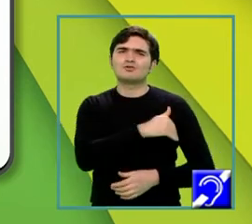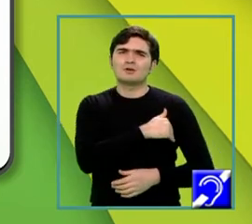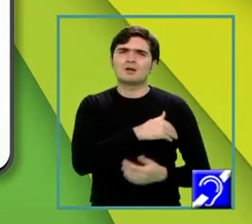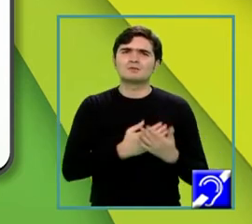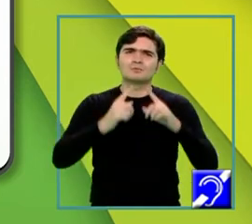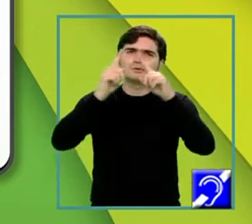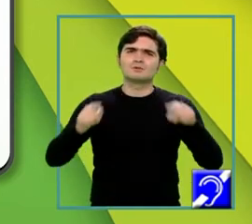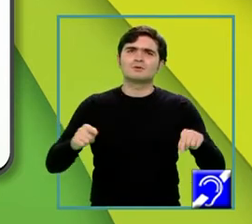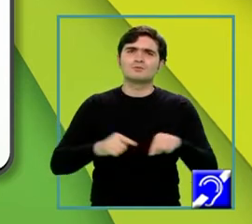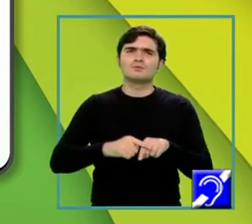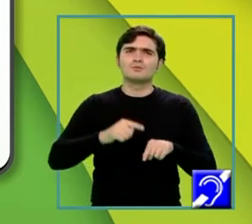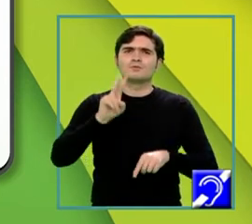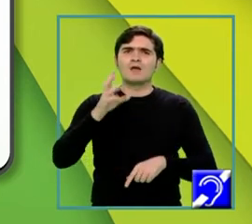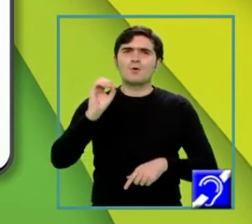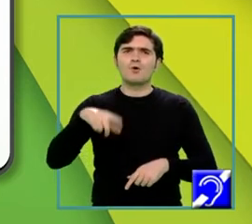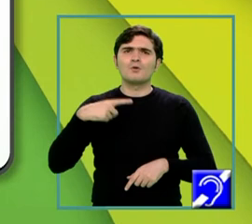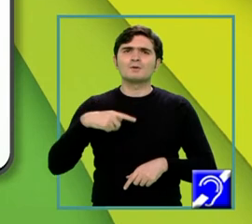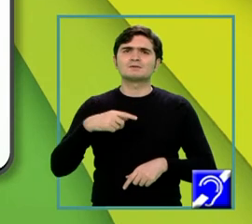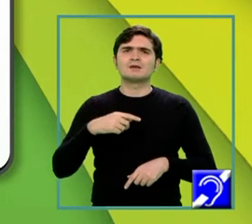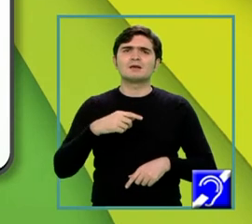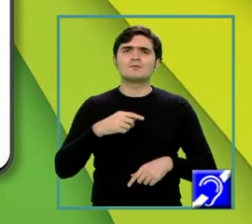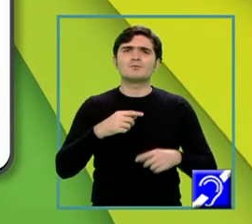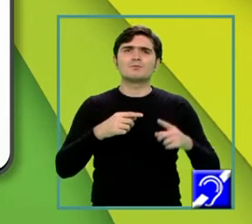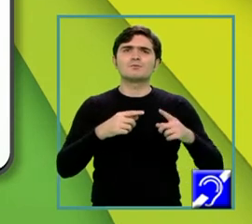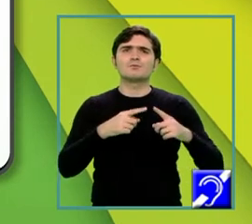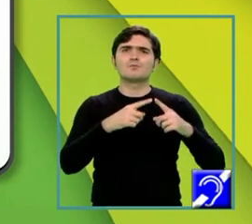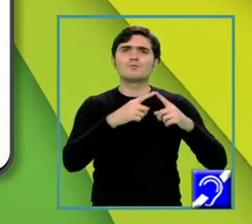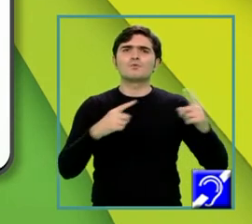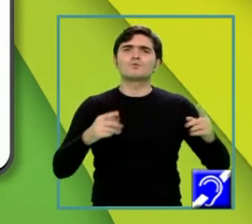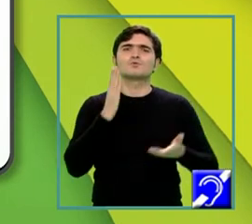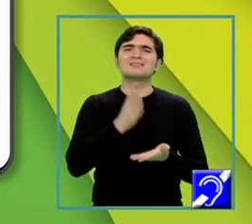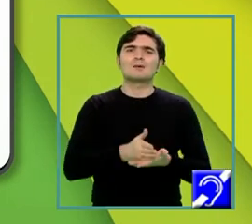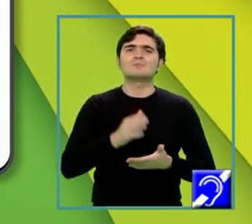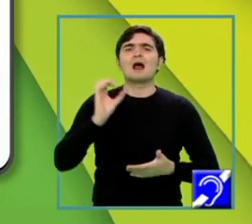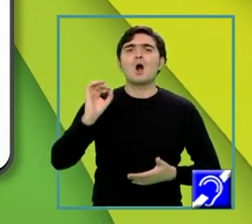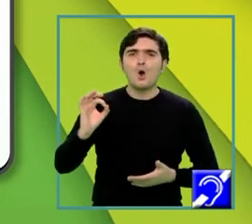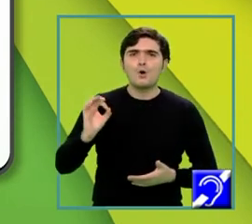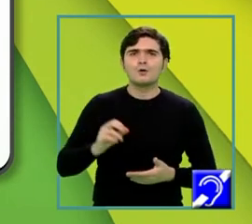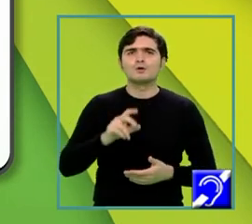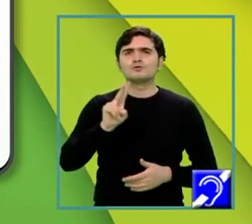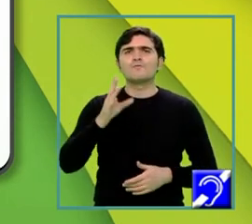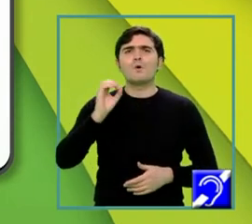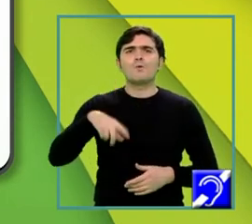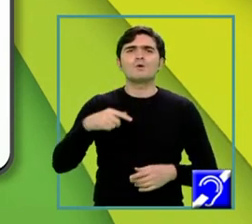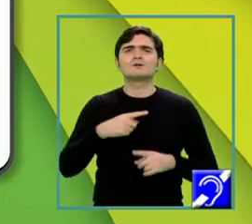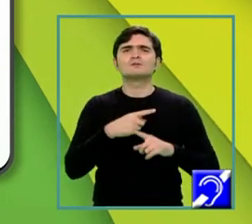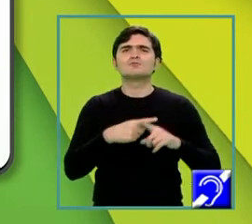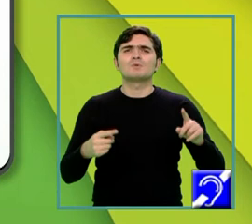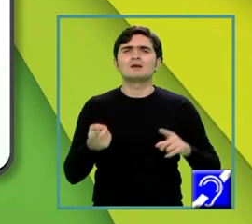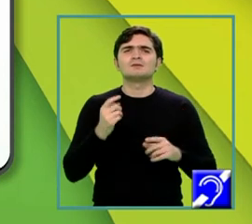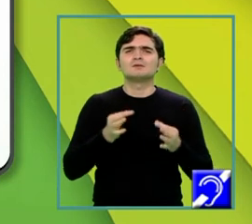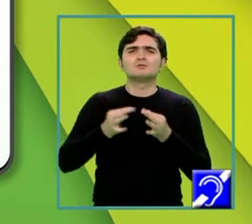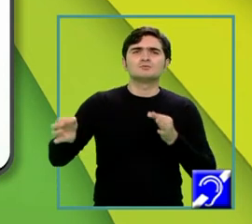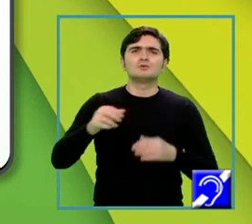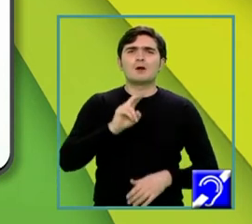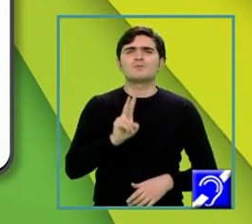dreptunghic în O, și faptul că VO este jumătate, lungimea lui VO este jumătate din lungimea